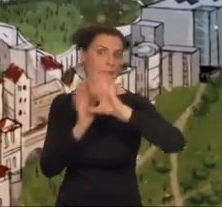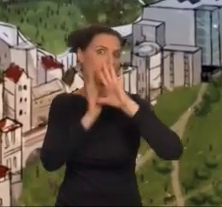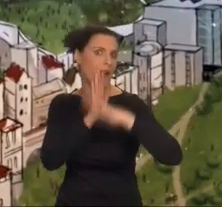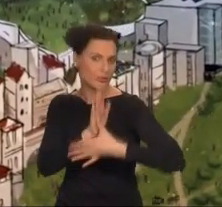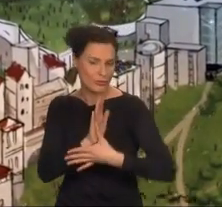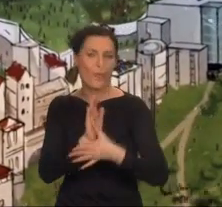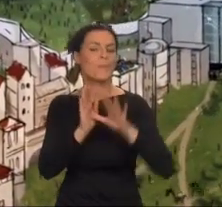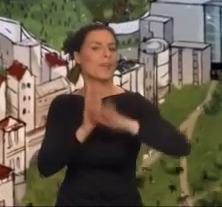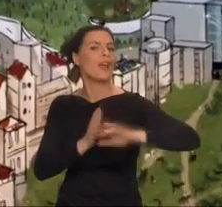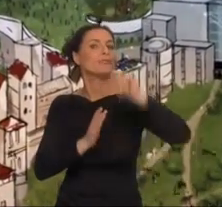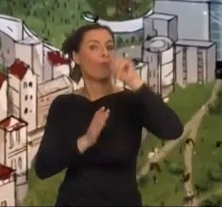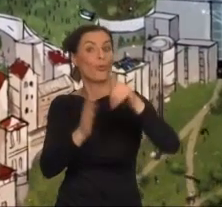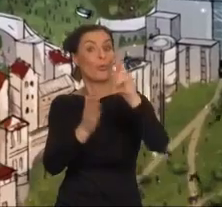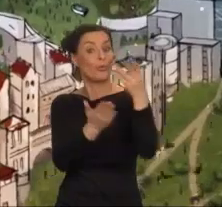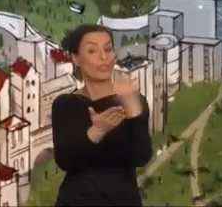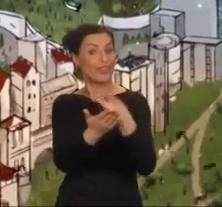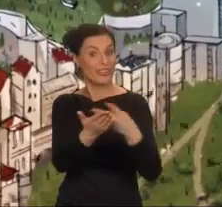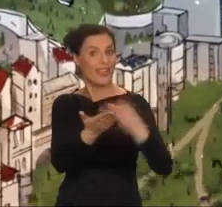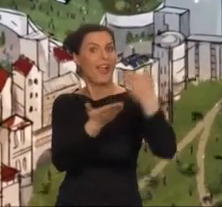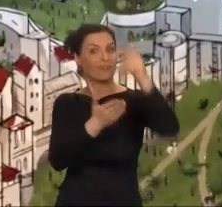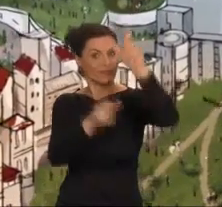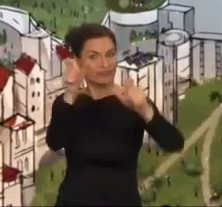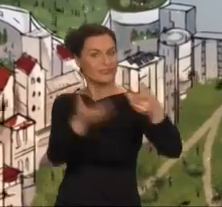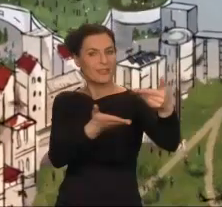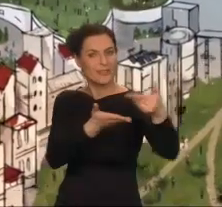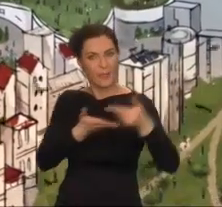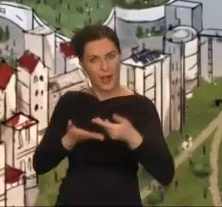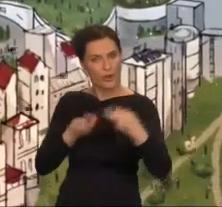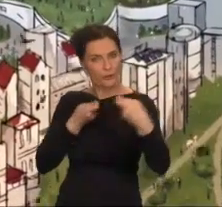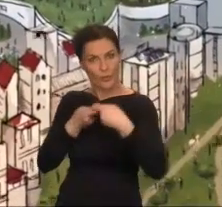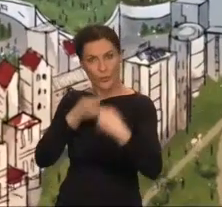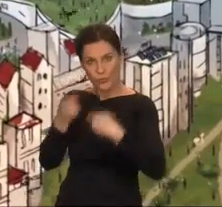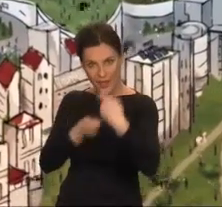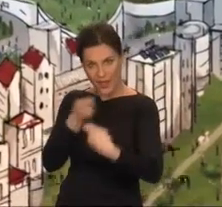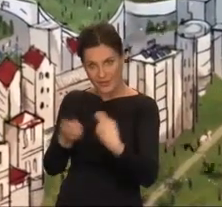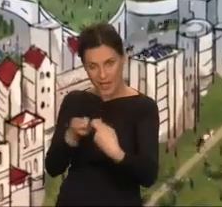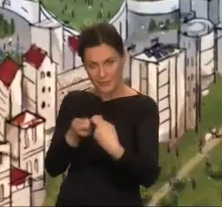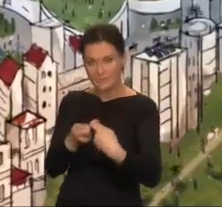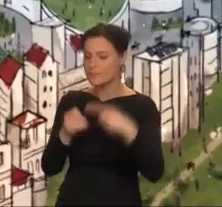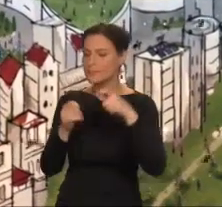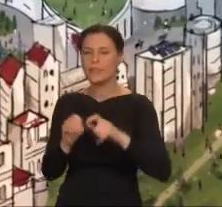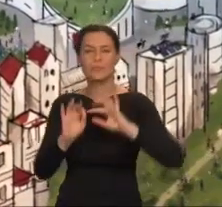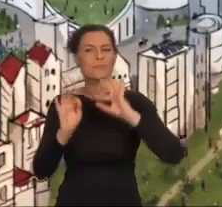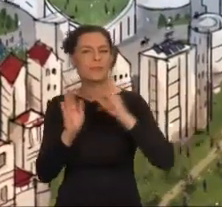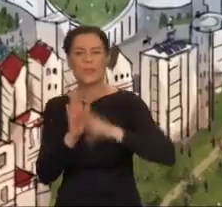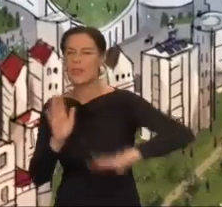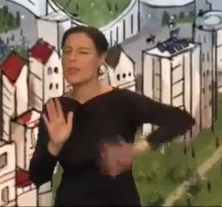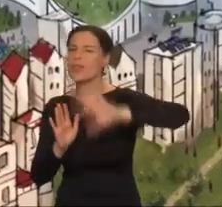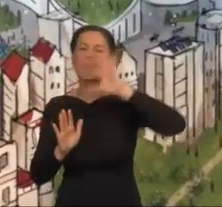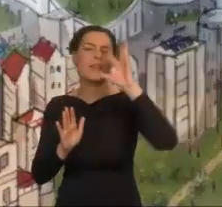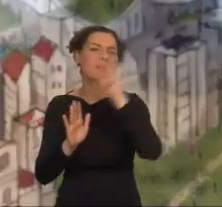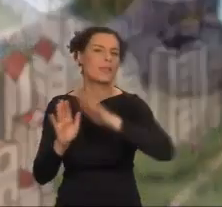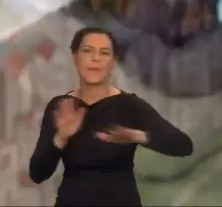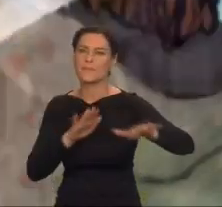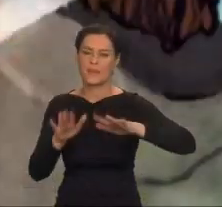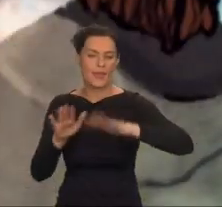Zaprasza czytelnika i jego wyobraźnię do współpracy, by stworzyć obraz najpiękniejszego miejsca, jakie można